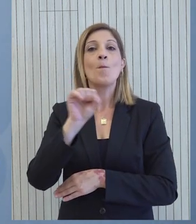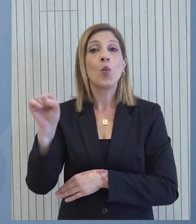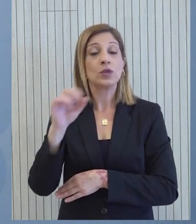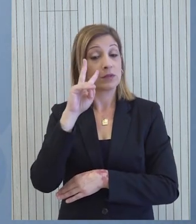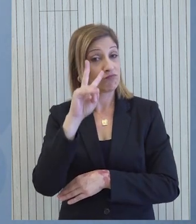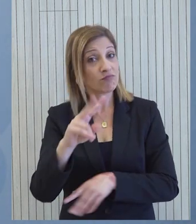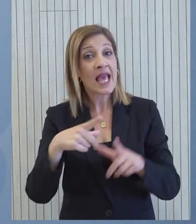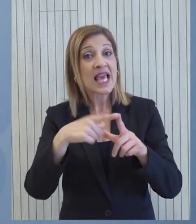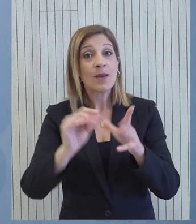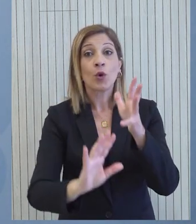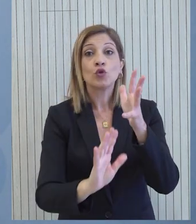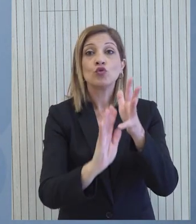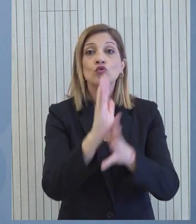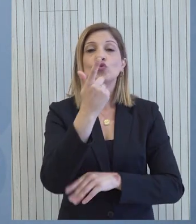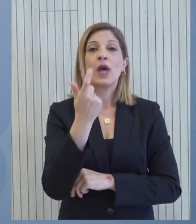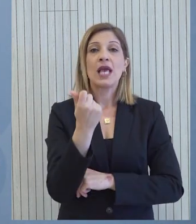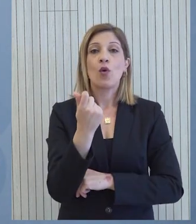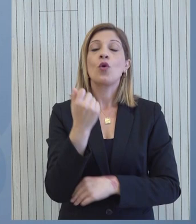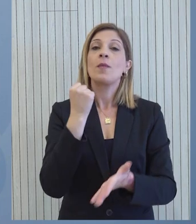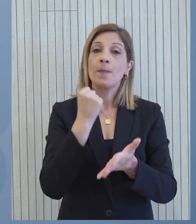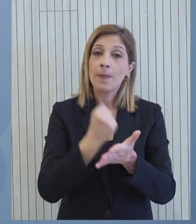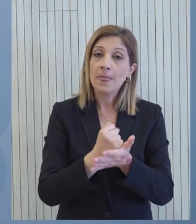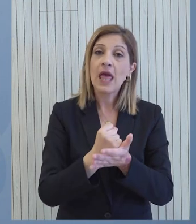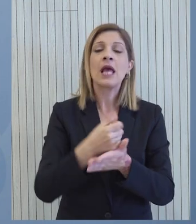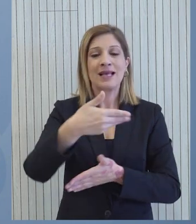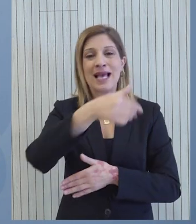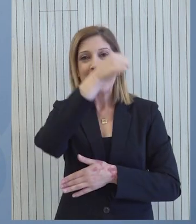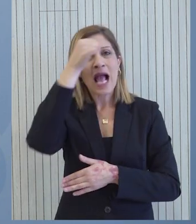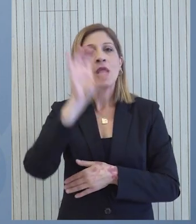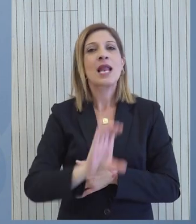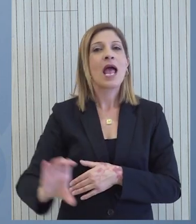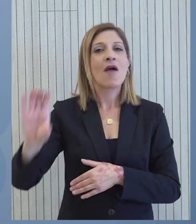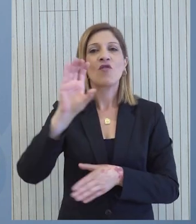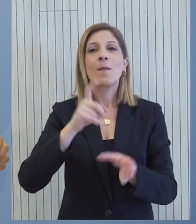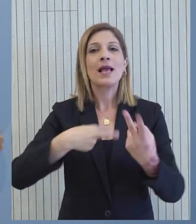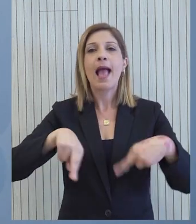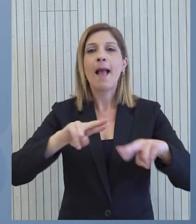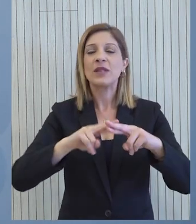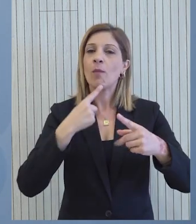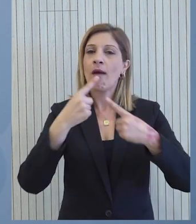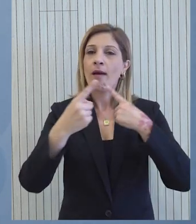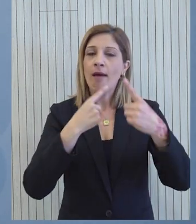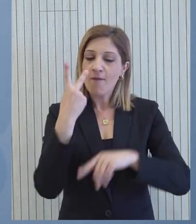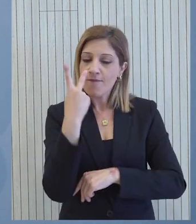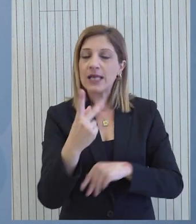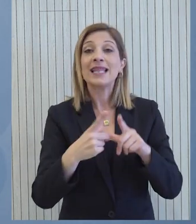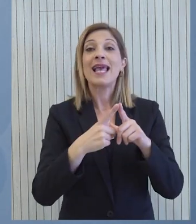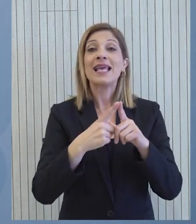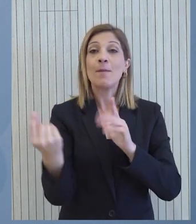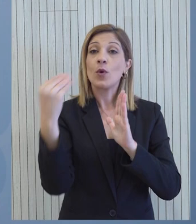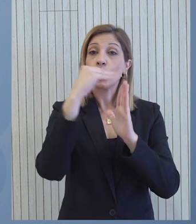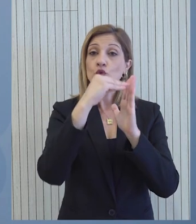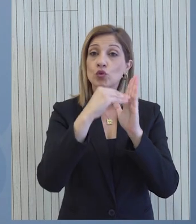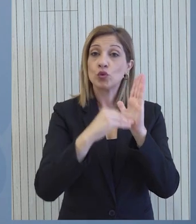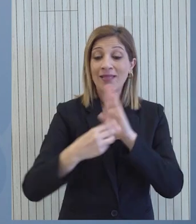την προοπτική της κυπριακής οικονομίας αλλά και τις αρινές προβλέψεις της Ευρωπαϊκής Επιτροπής βάσει των οποίων η Κύπρος συγκαταλέγεται